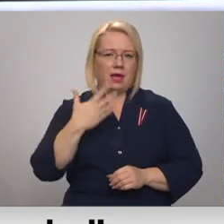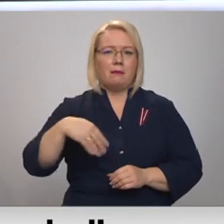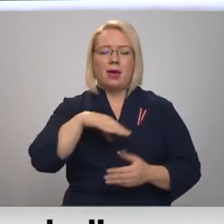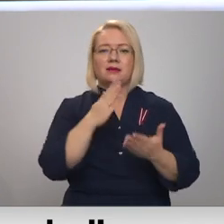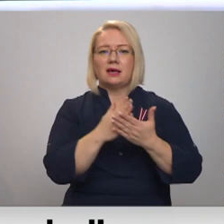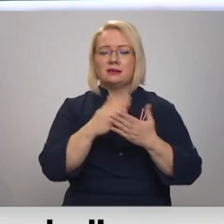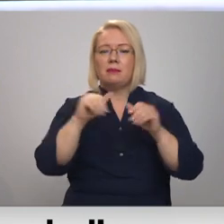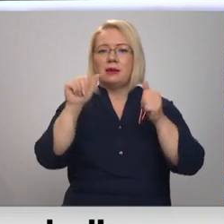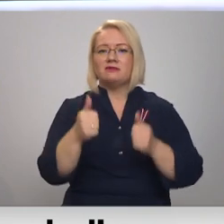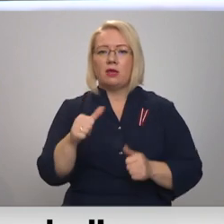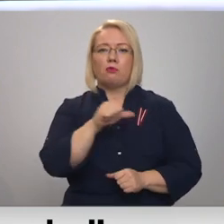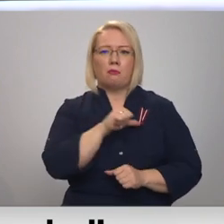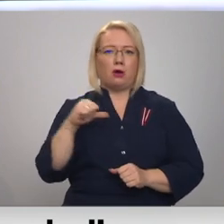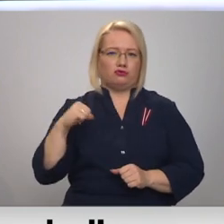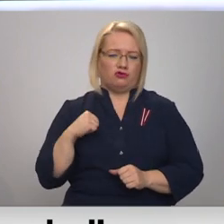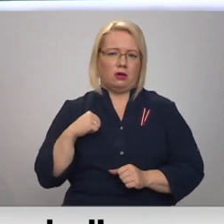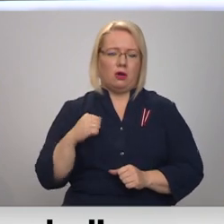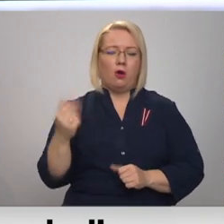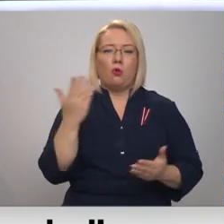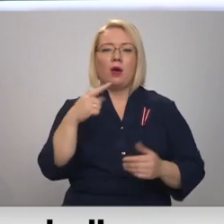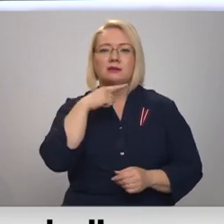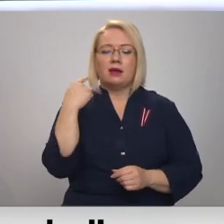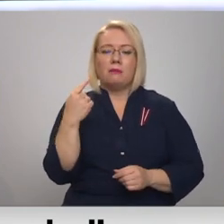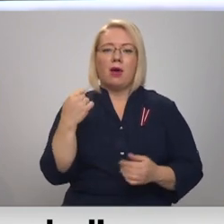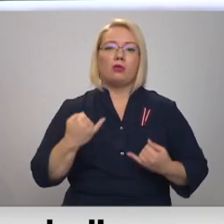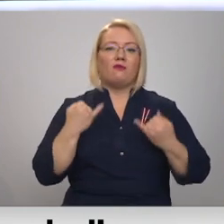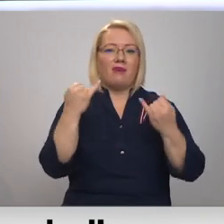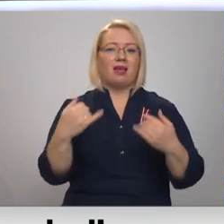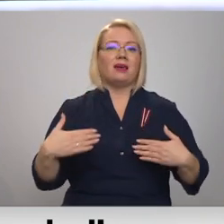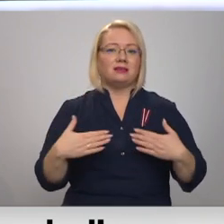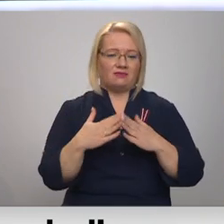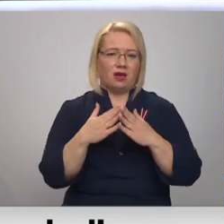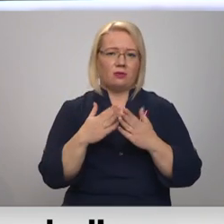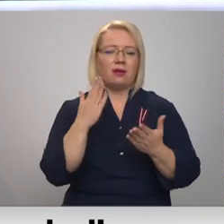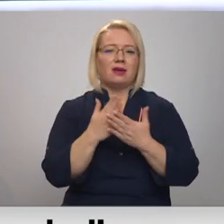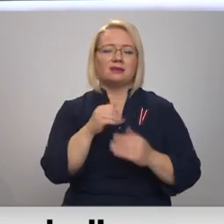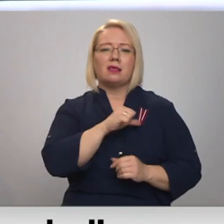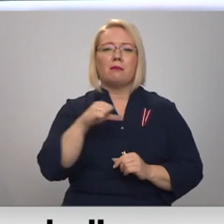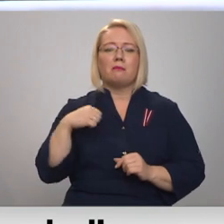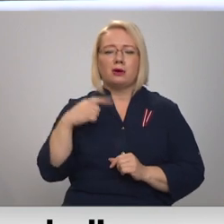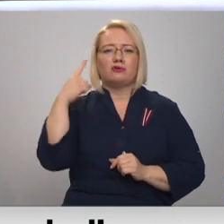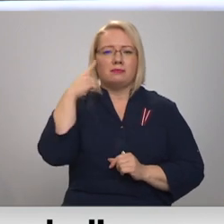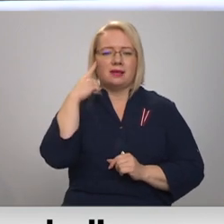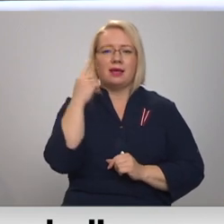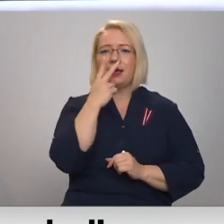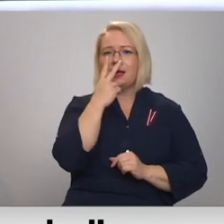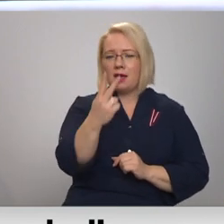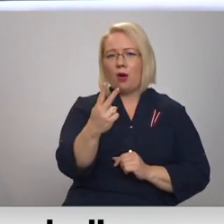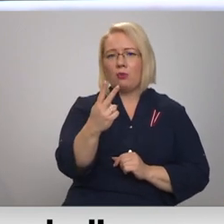radījuši to paši. Tikai, ko es gribētu vēlēt svētkos, esiet pašapzinīgi, ieraugiet to,